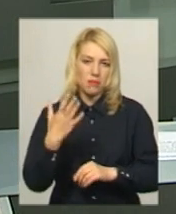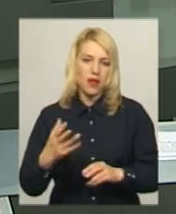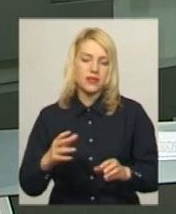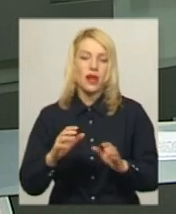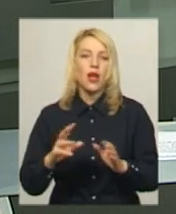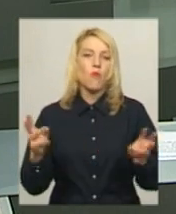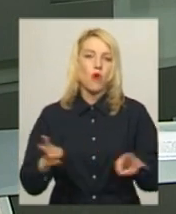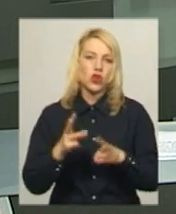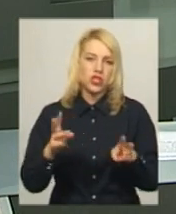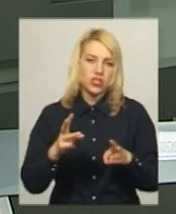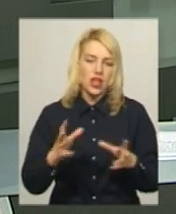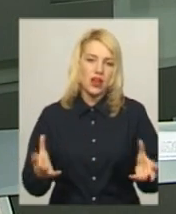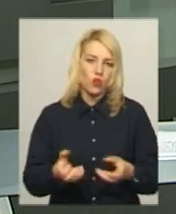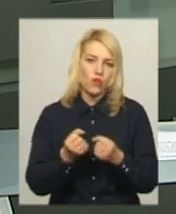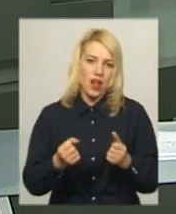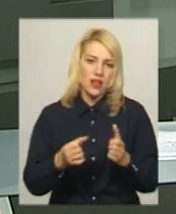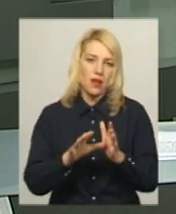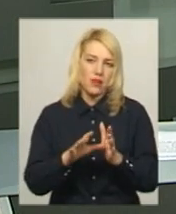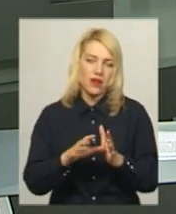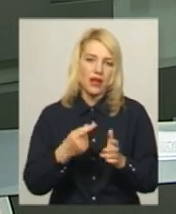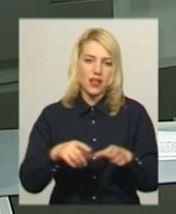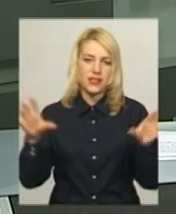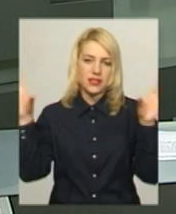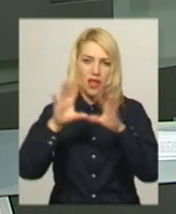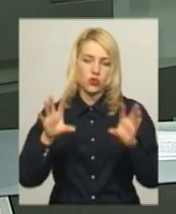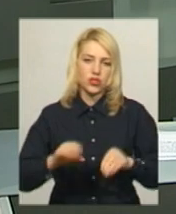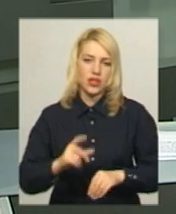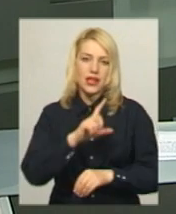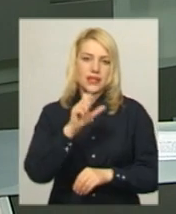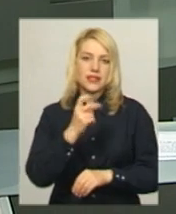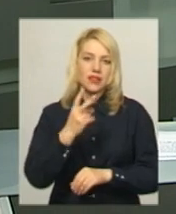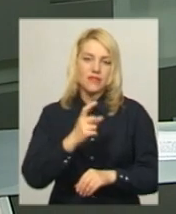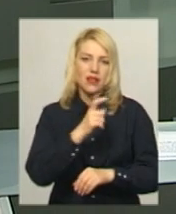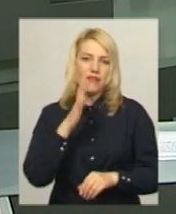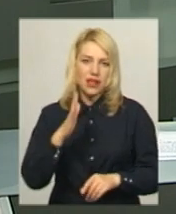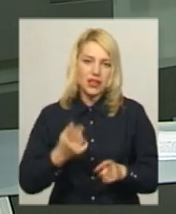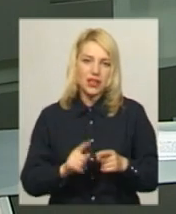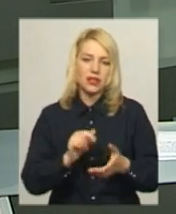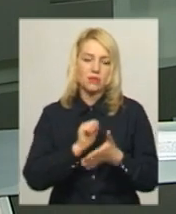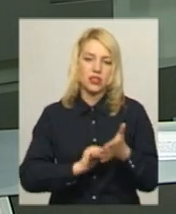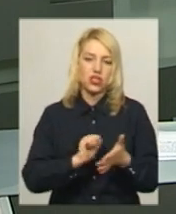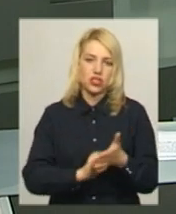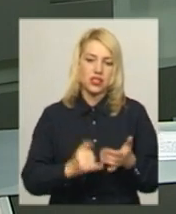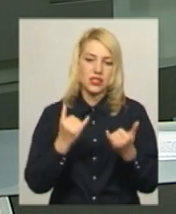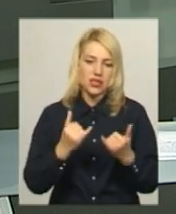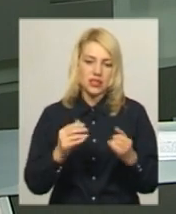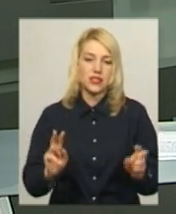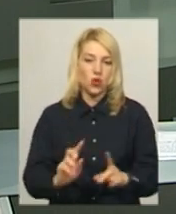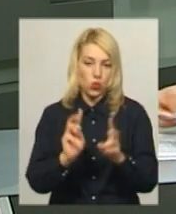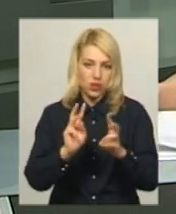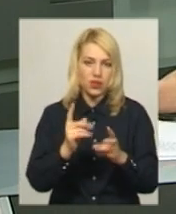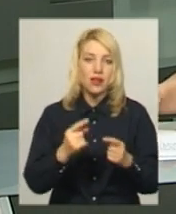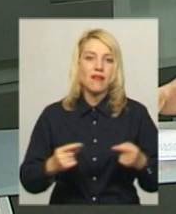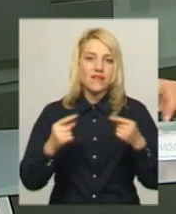частини Кам'янця-Подільського. Загорання захисили за дві хвилини. Причини займання встановлюються – загиблих та травмованих під час пожежі не було.